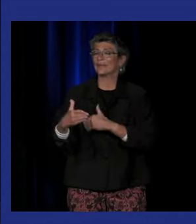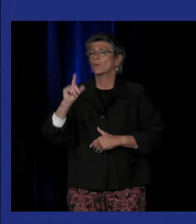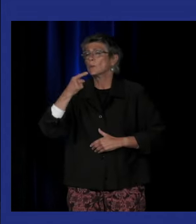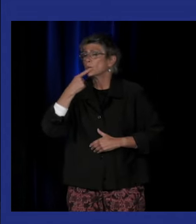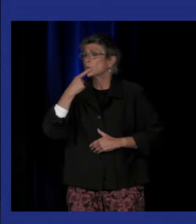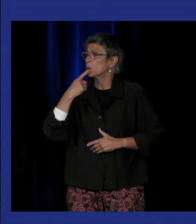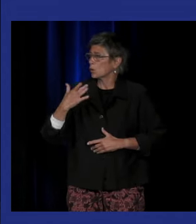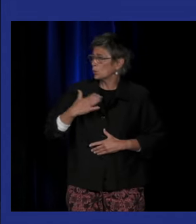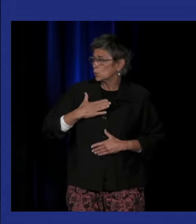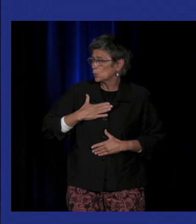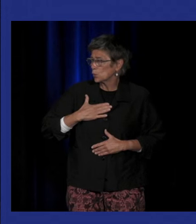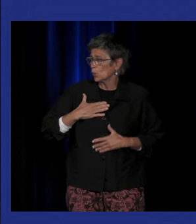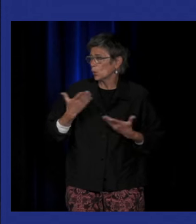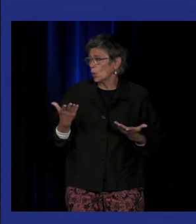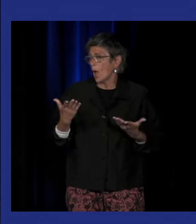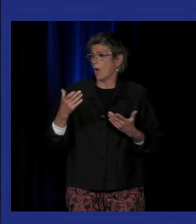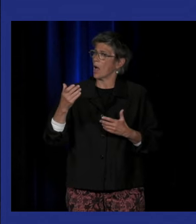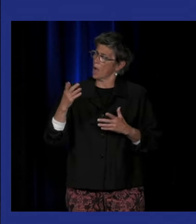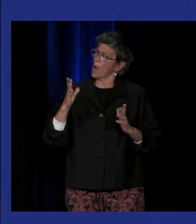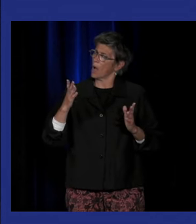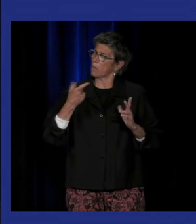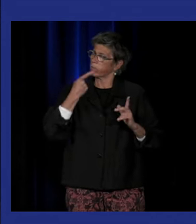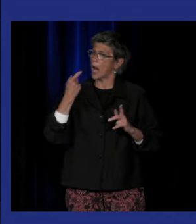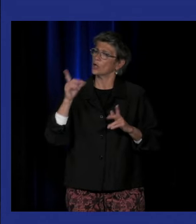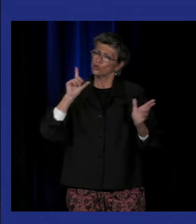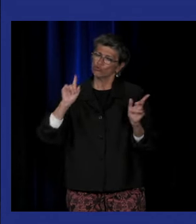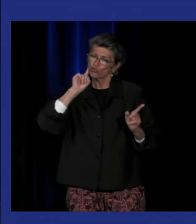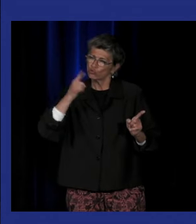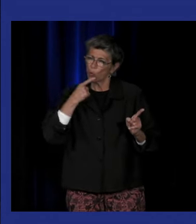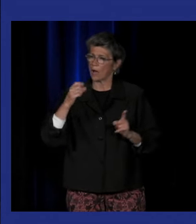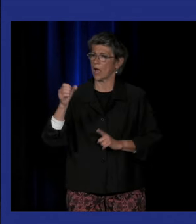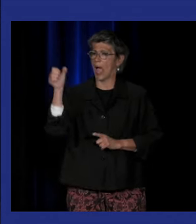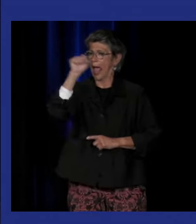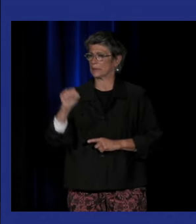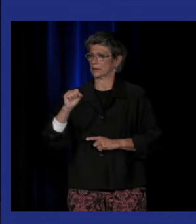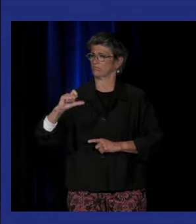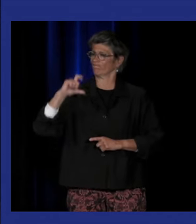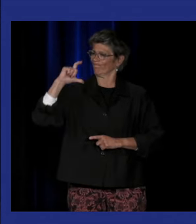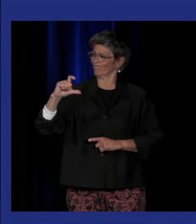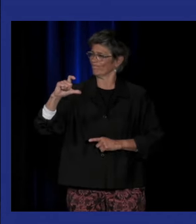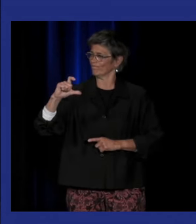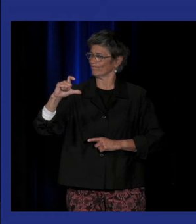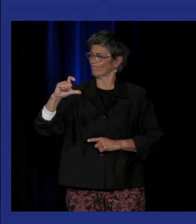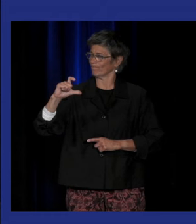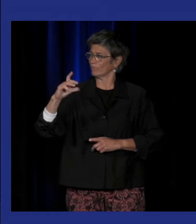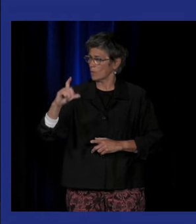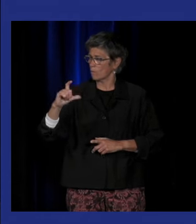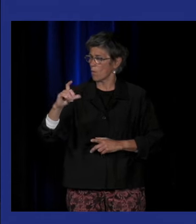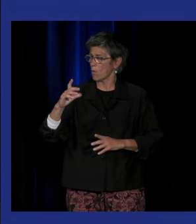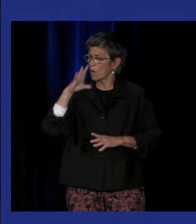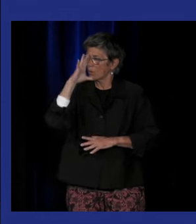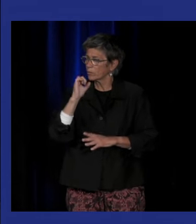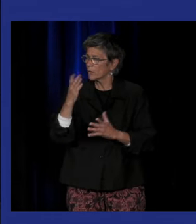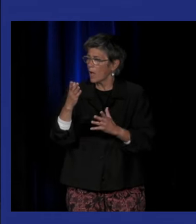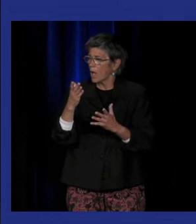nous, on va le faire avec une S majuscule, c'est pour nous situer sur quel type de personnes sourdes,